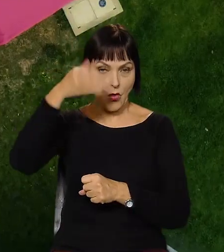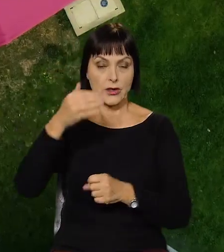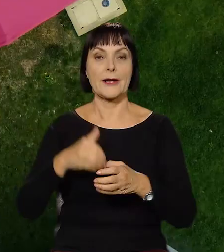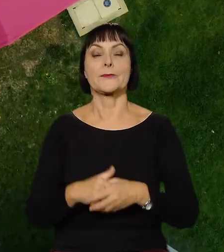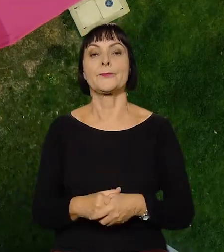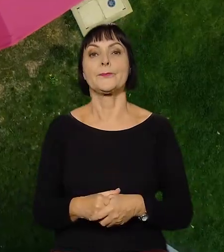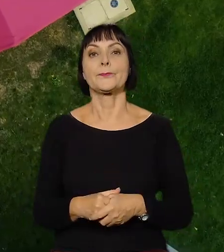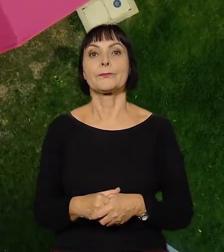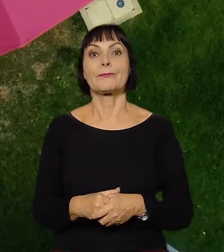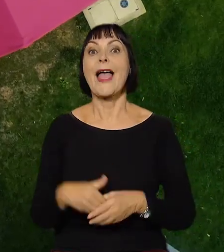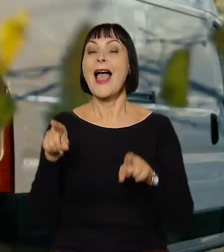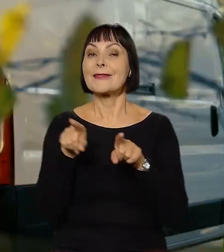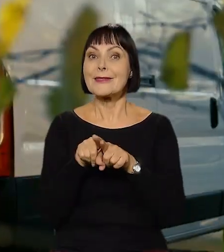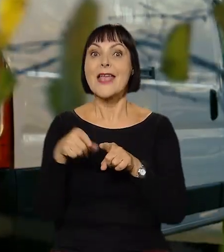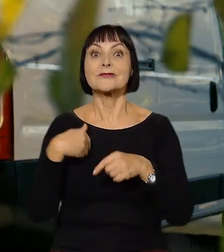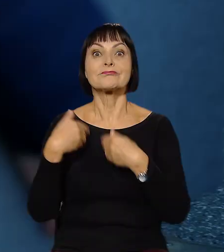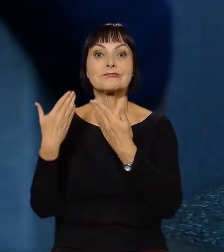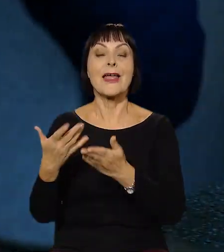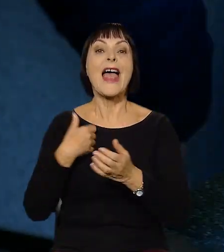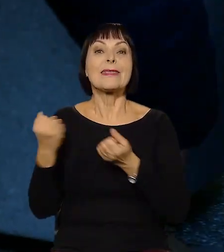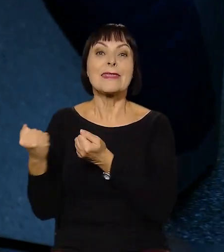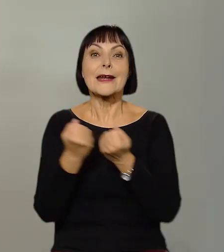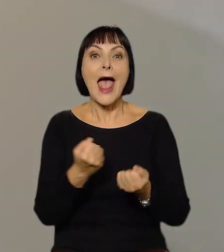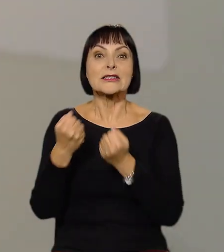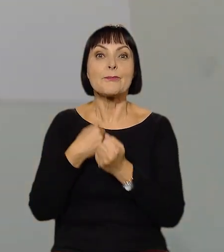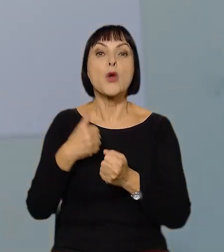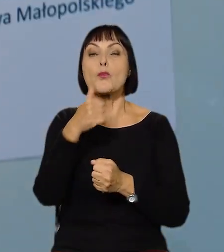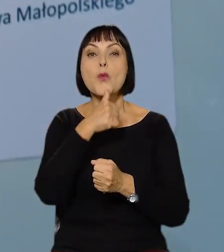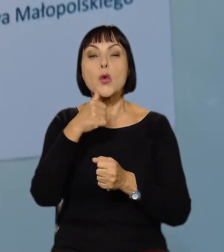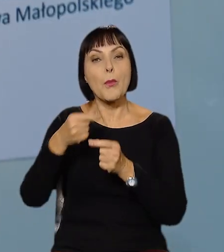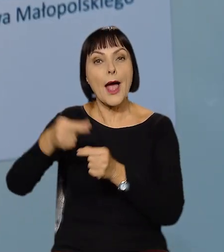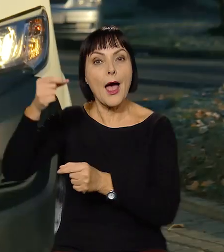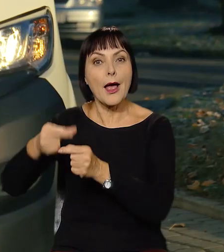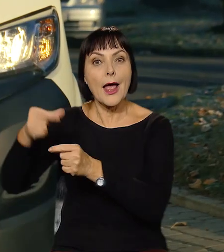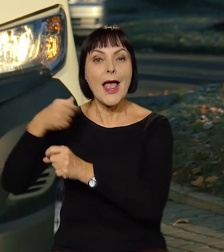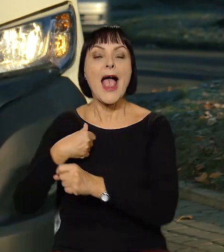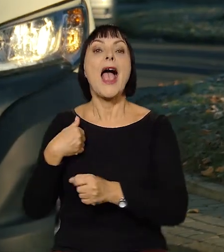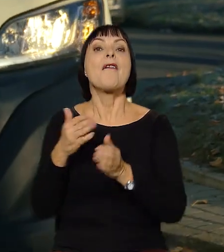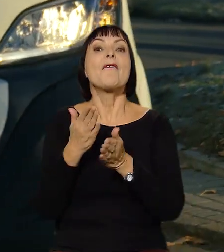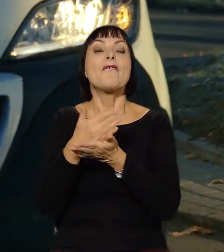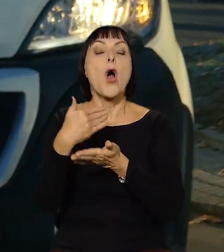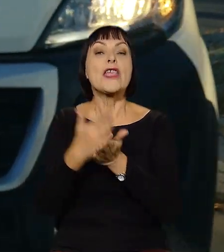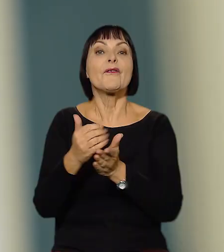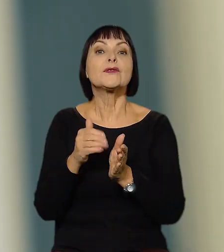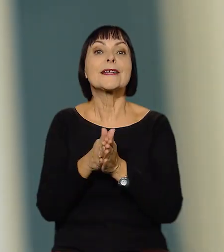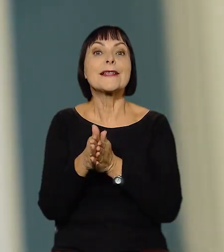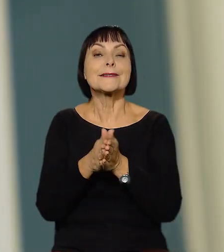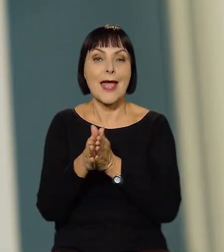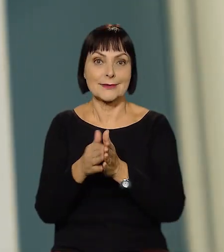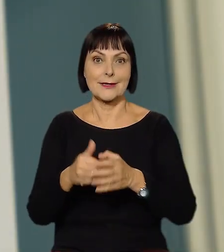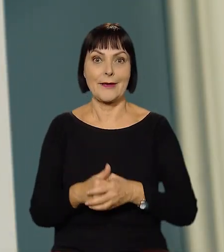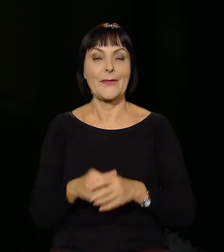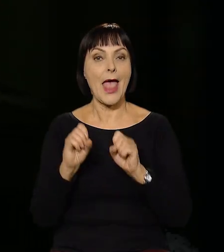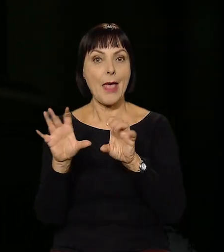a także zapewniono transport do przewozu próbek dla Wojewódzkiej Stacji Sanitarno-Epidemiologicznej.